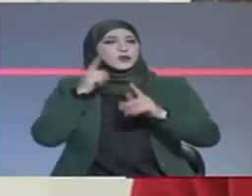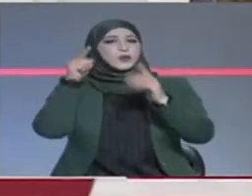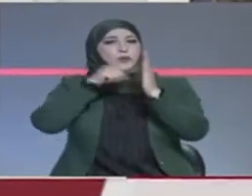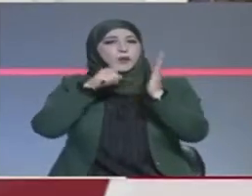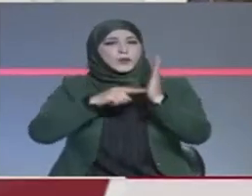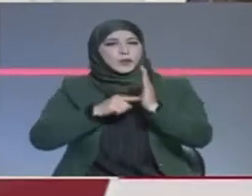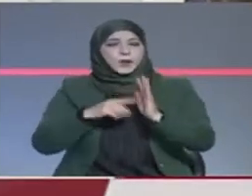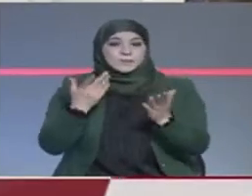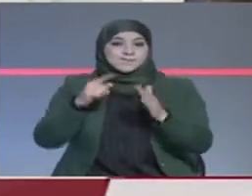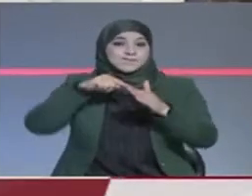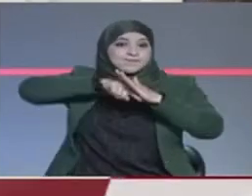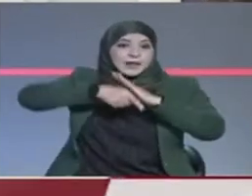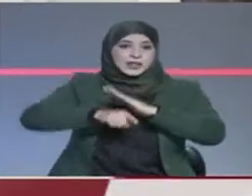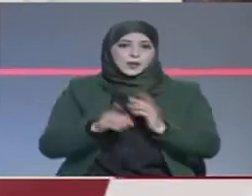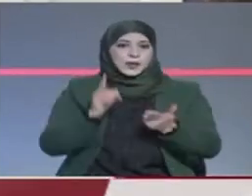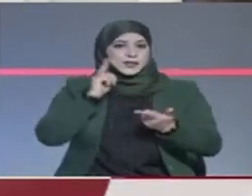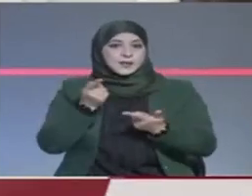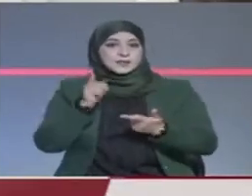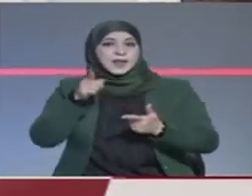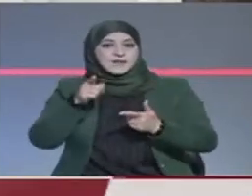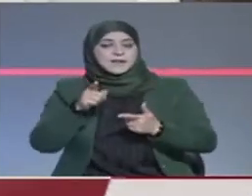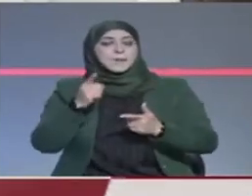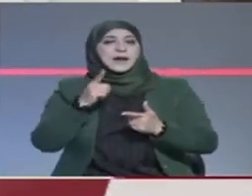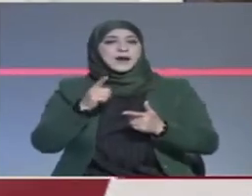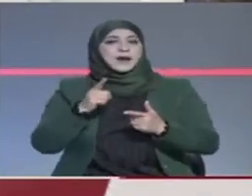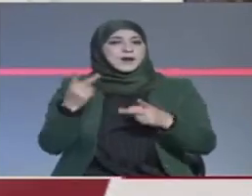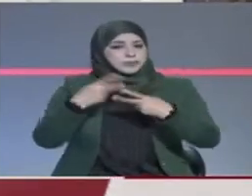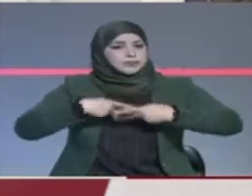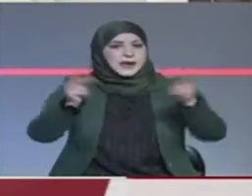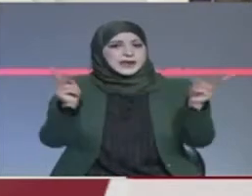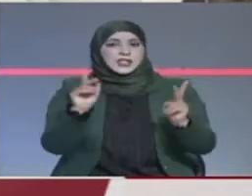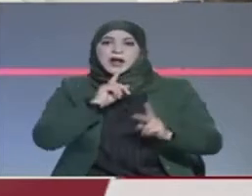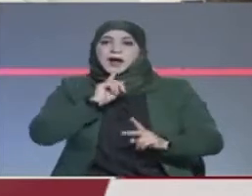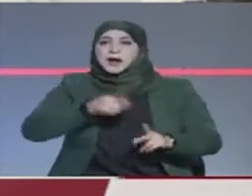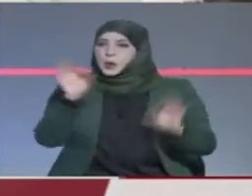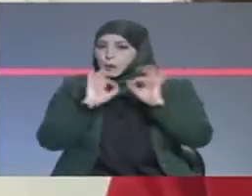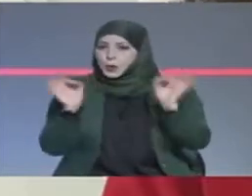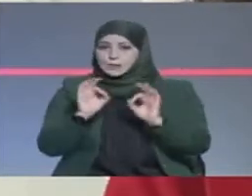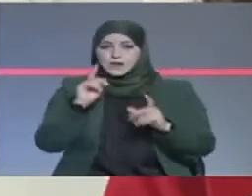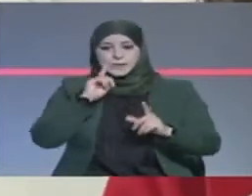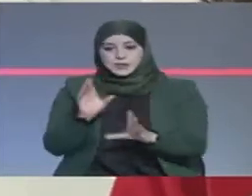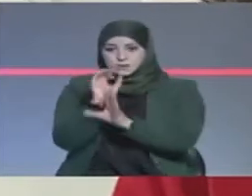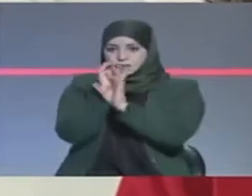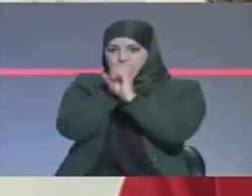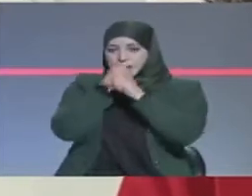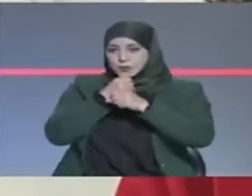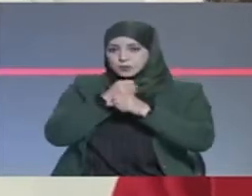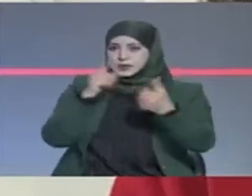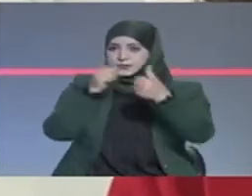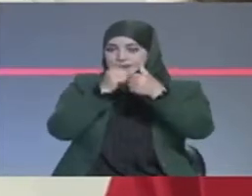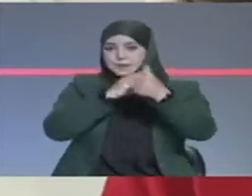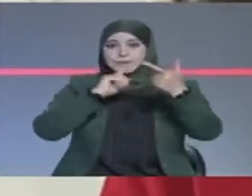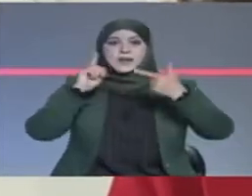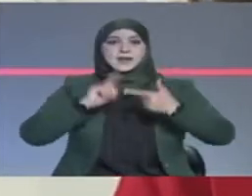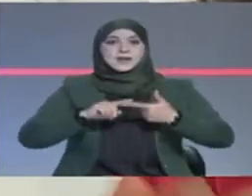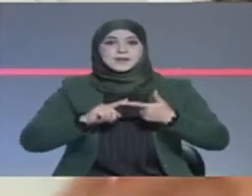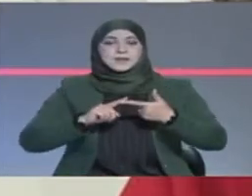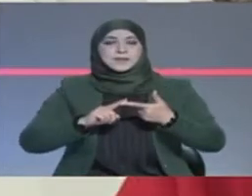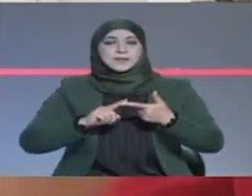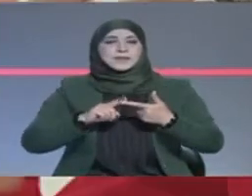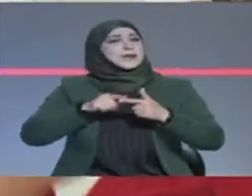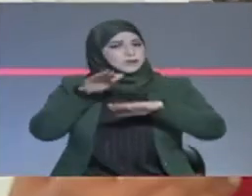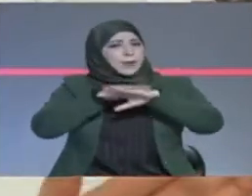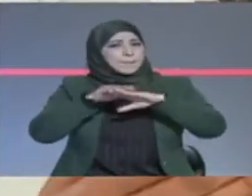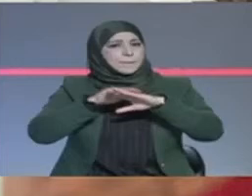أهمها أنه مخالف لقواعد النشر ما تمش نشر القرار هذية وكان سري مفعوله رجعي